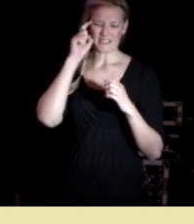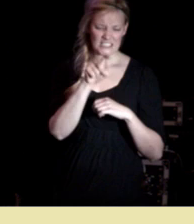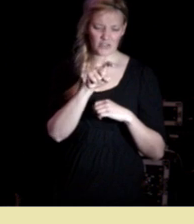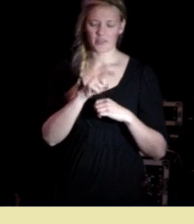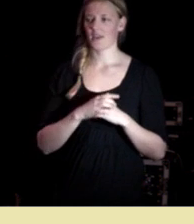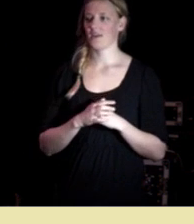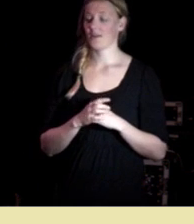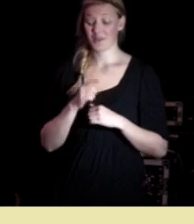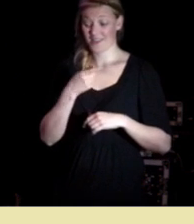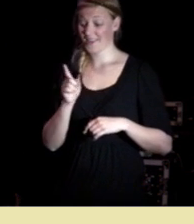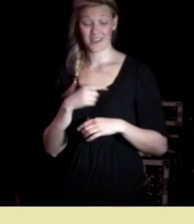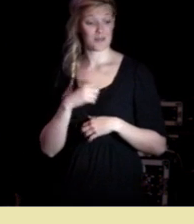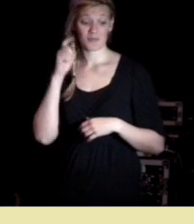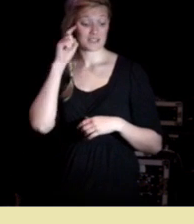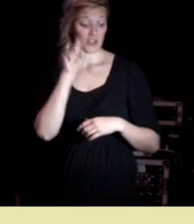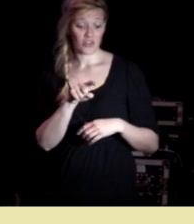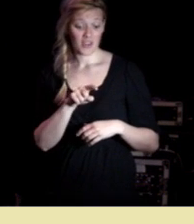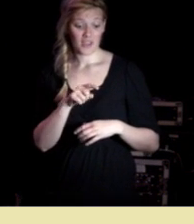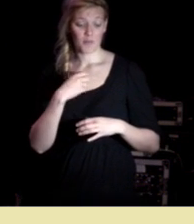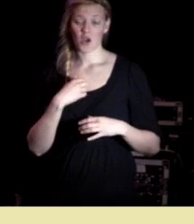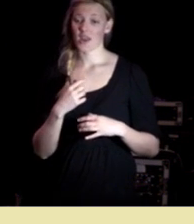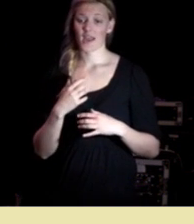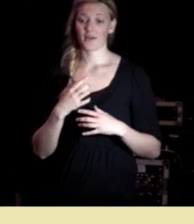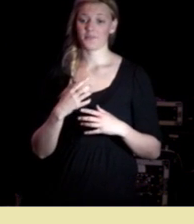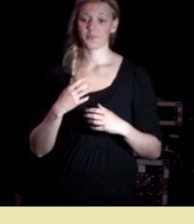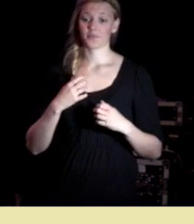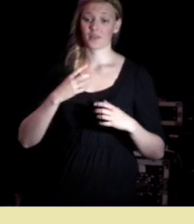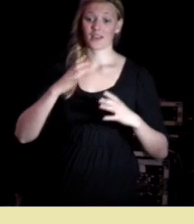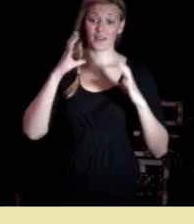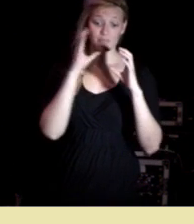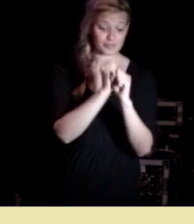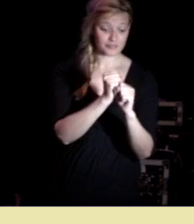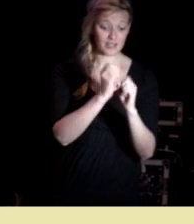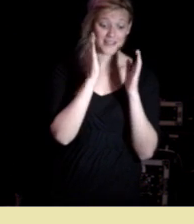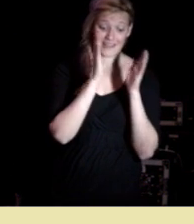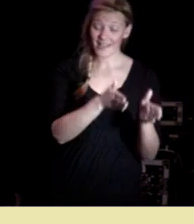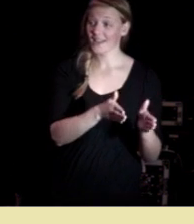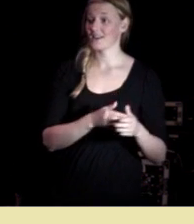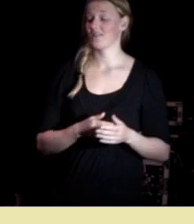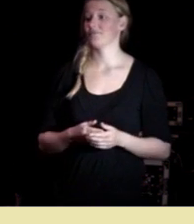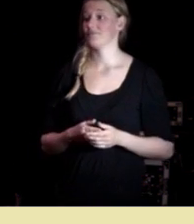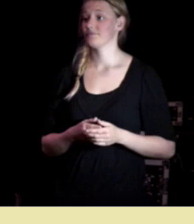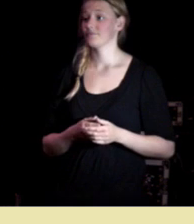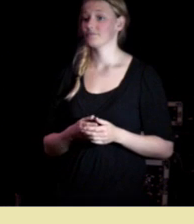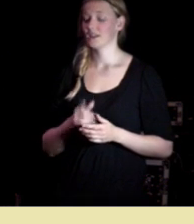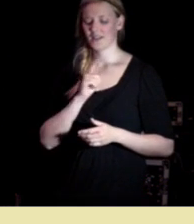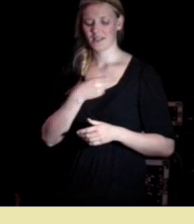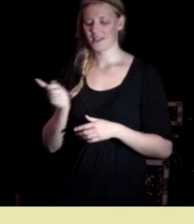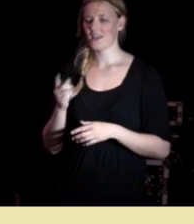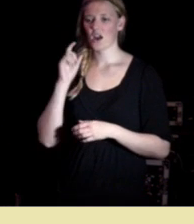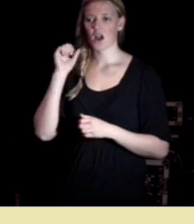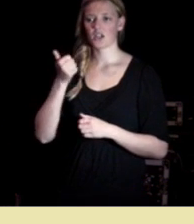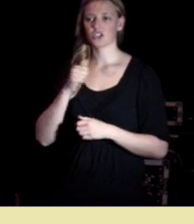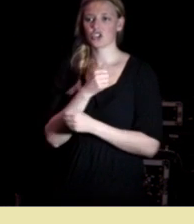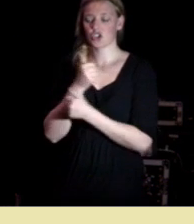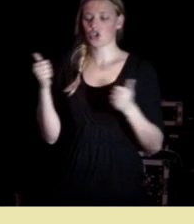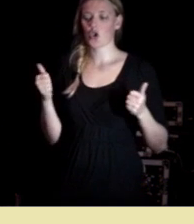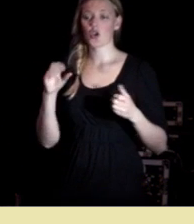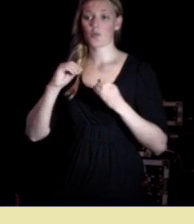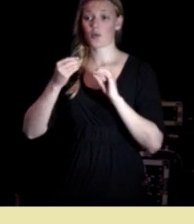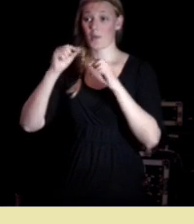besatte de bare mener at det er dedikerte og vi har kanskje større problemer nå vi har en